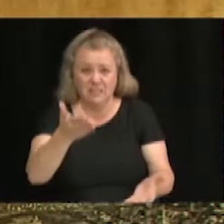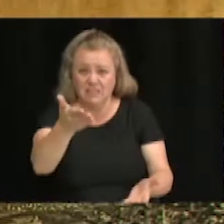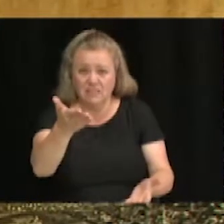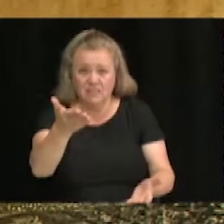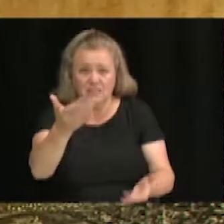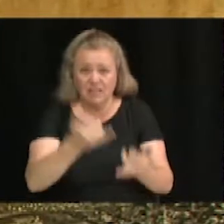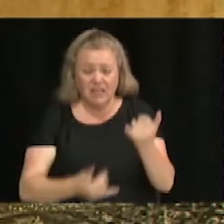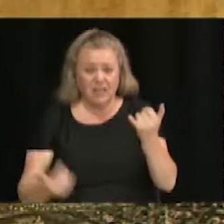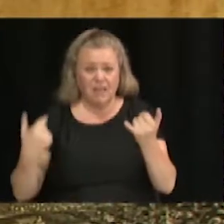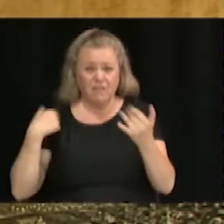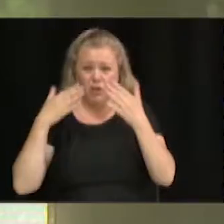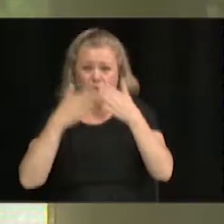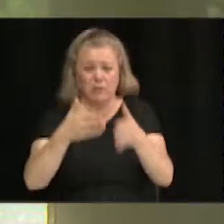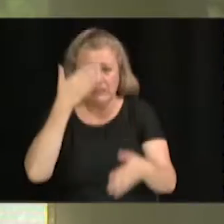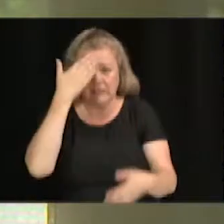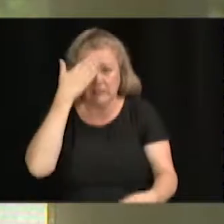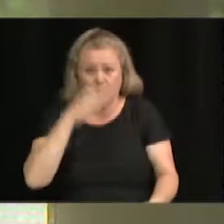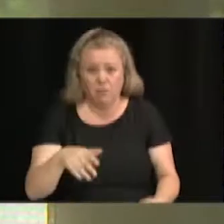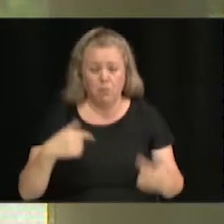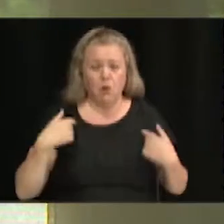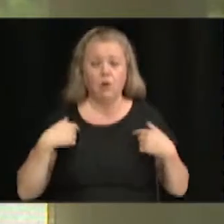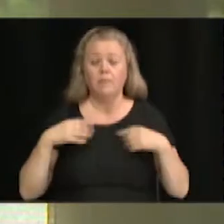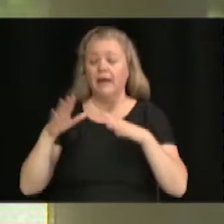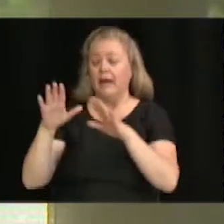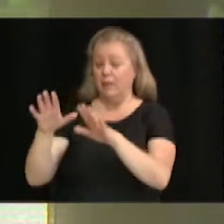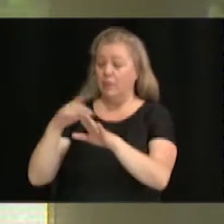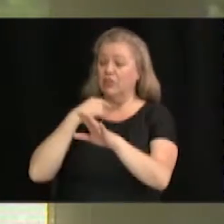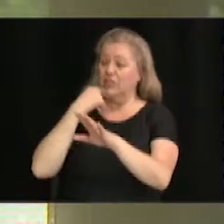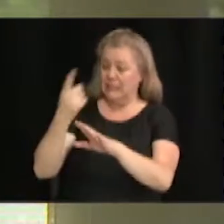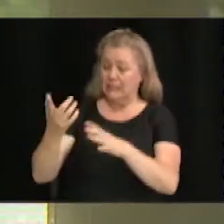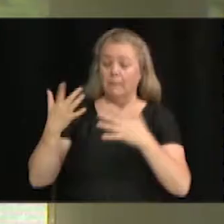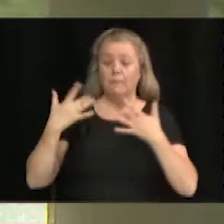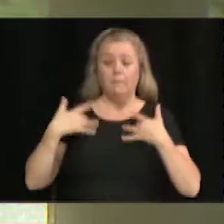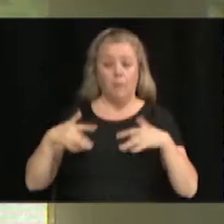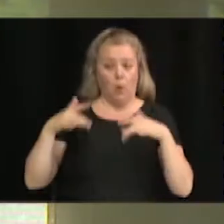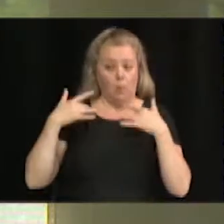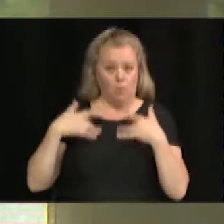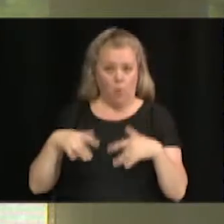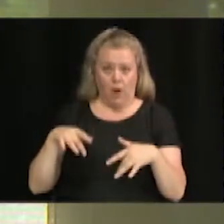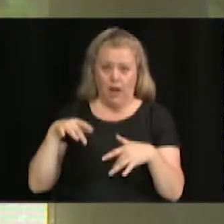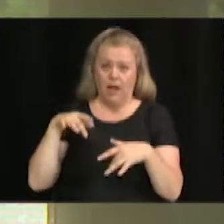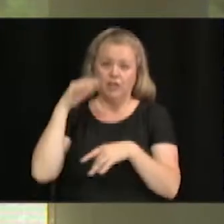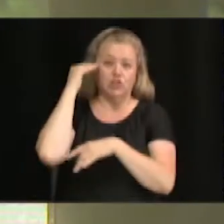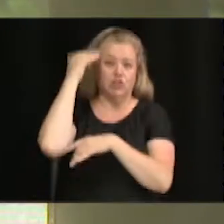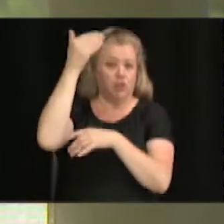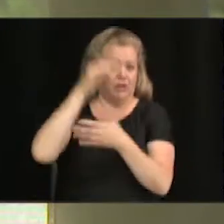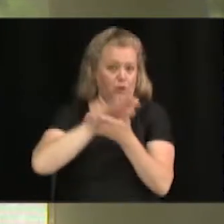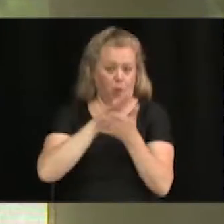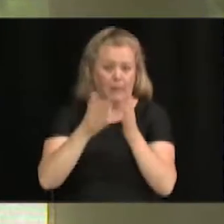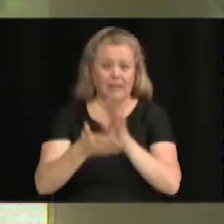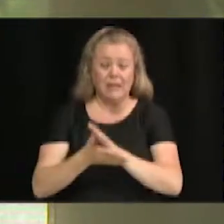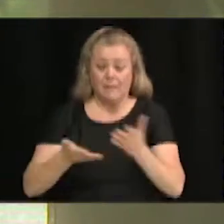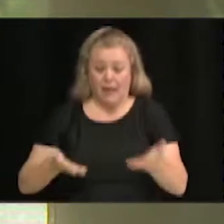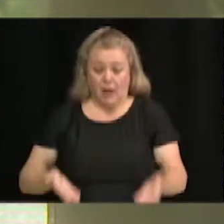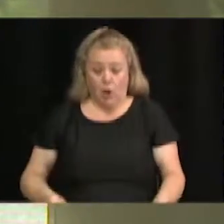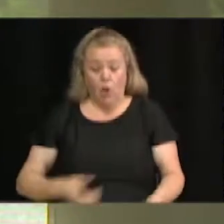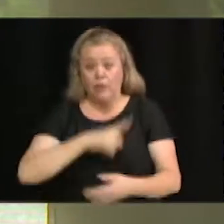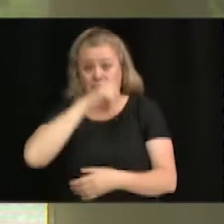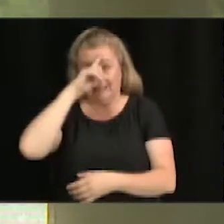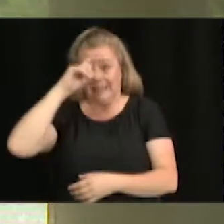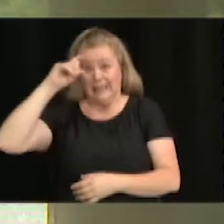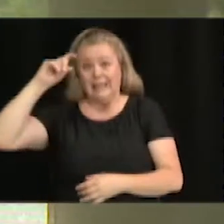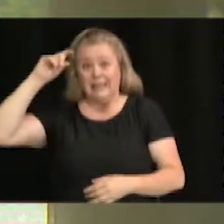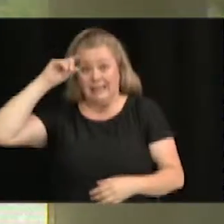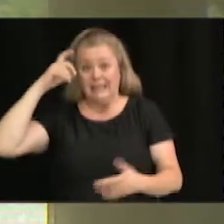quand ça va finir? Oui, je vous avais dit que ce n pas moi qui étais l'entrepreneur, mais on a des délais, évidemment, qui sont assez longs cet été en raison de l